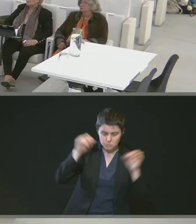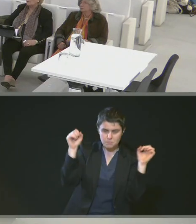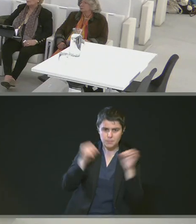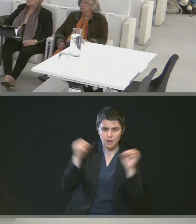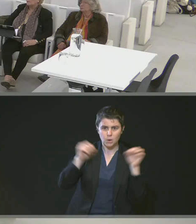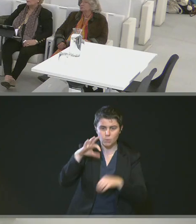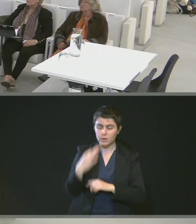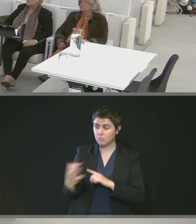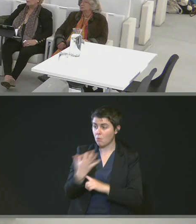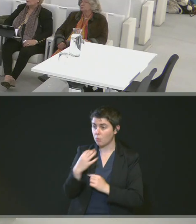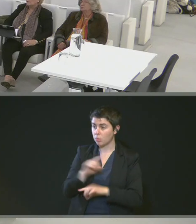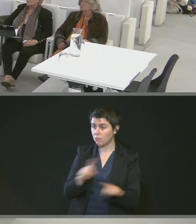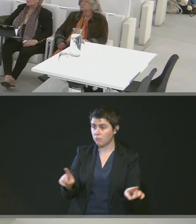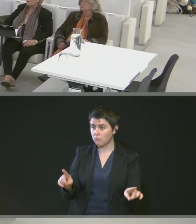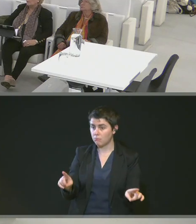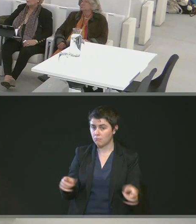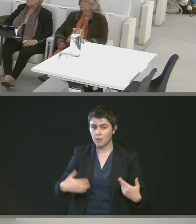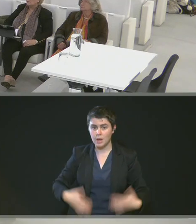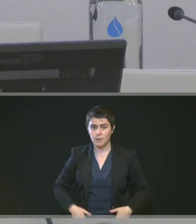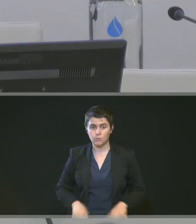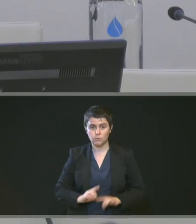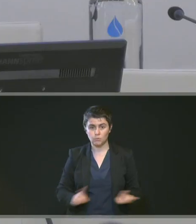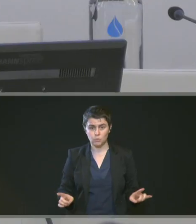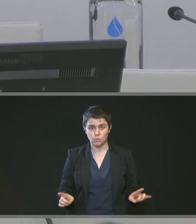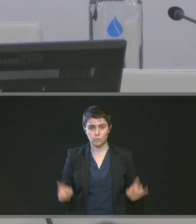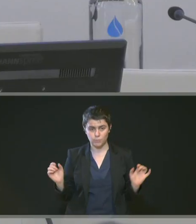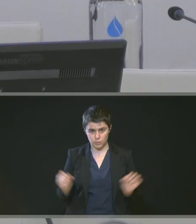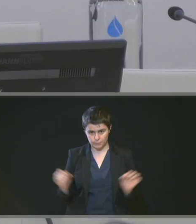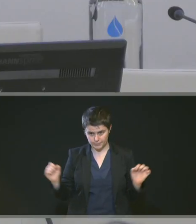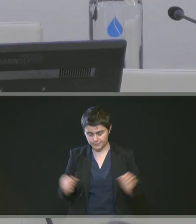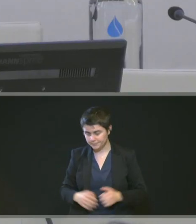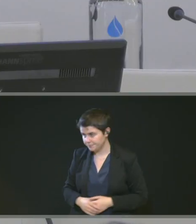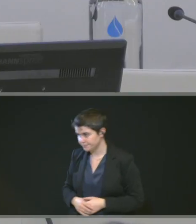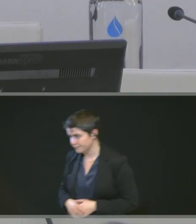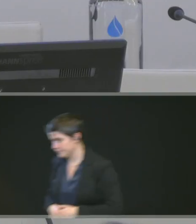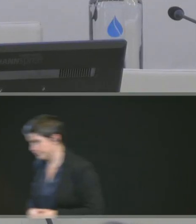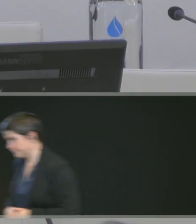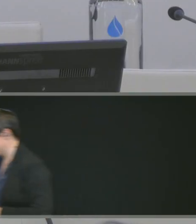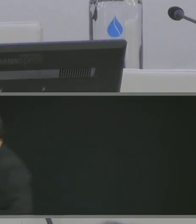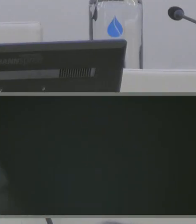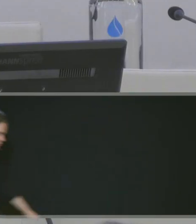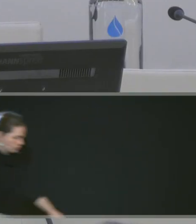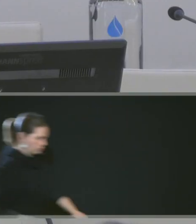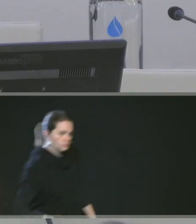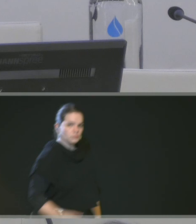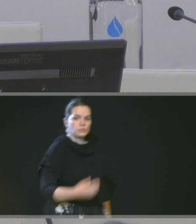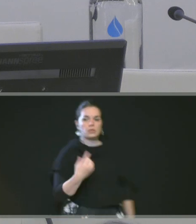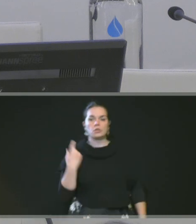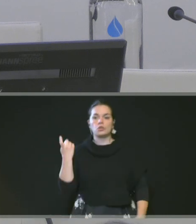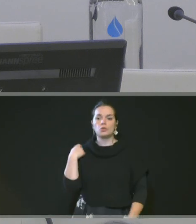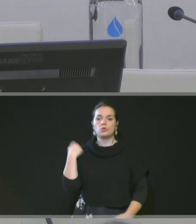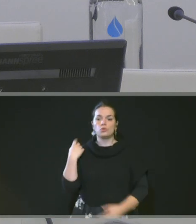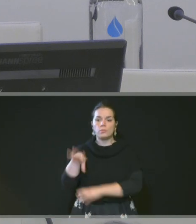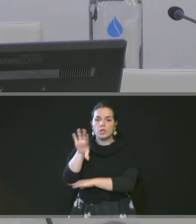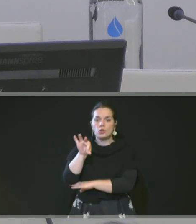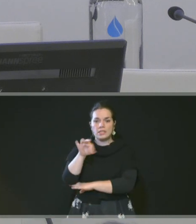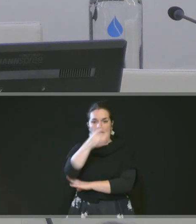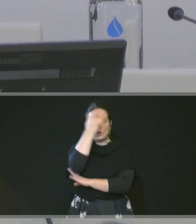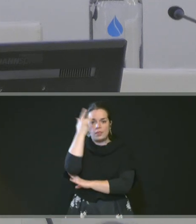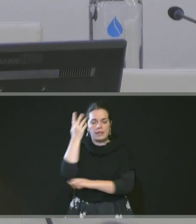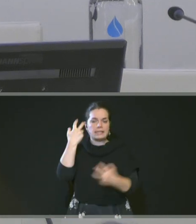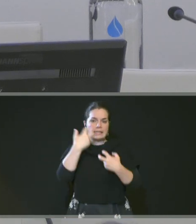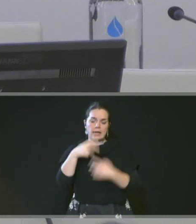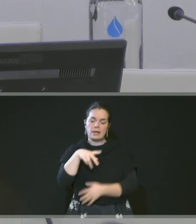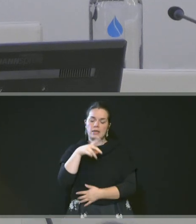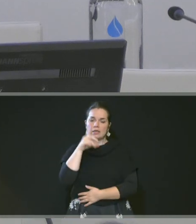Pas de vote contre, pas d'abstention, unanimité. passe à 5 paires, 50. Clos de la ferme, c'est un